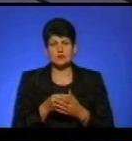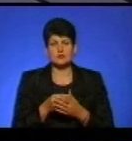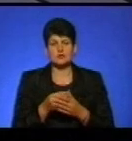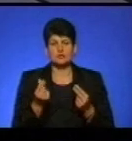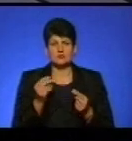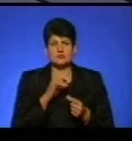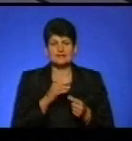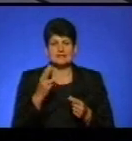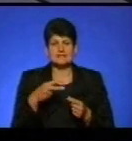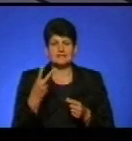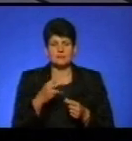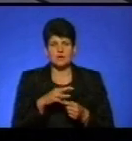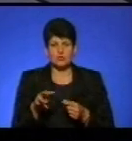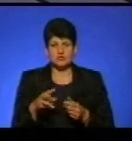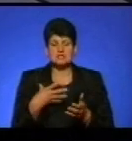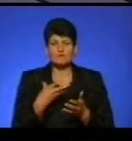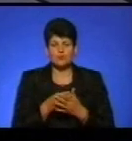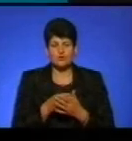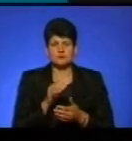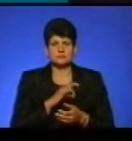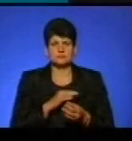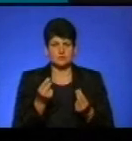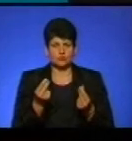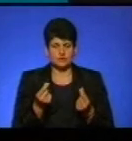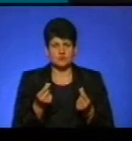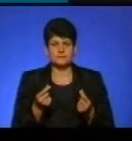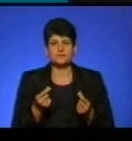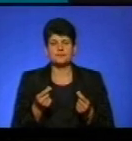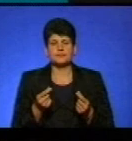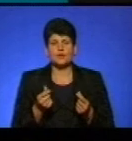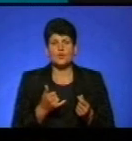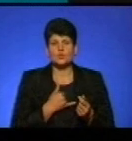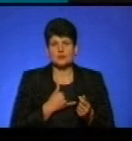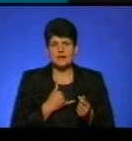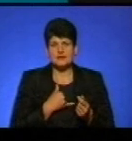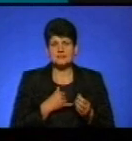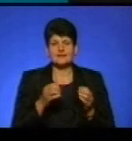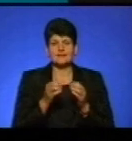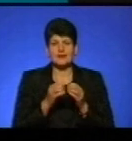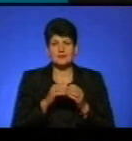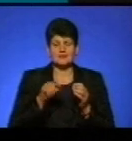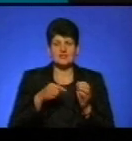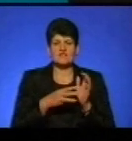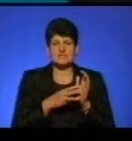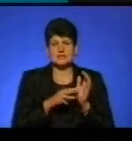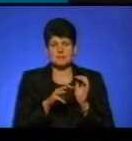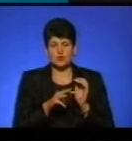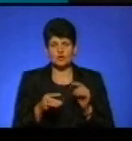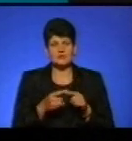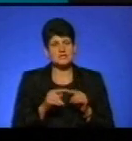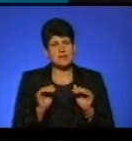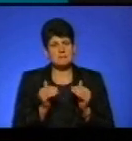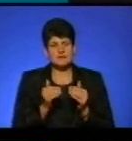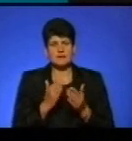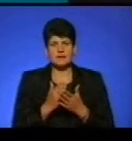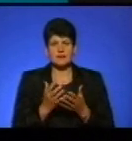32 мільйонів. Власних надходжень, без субвенцій жодних. І в нас 10,8 мільйона, це як мінімум, іде на